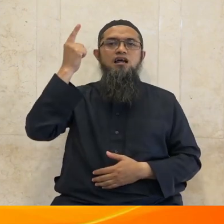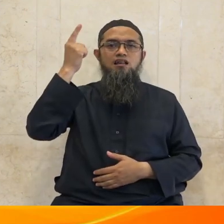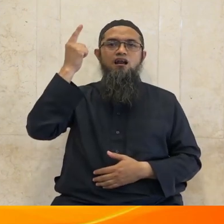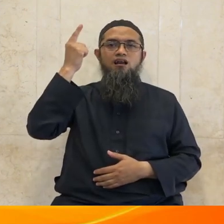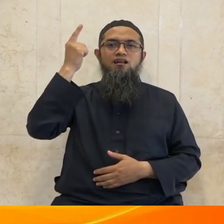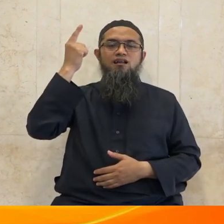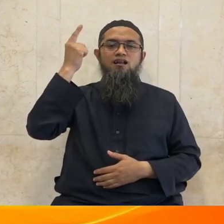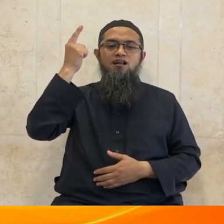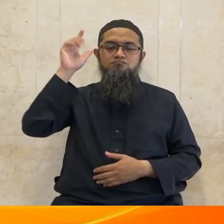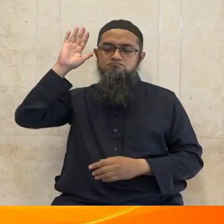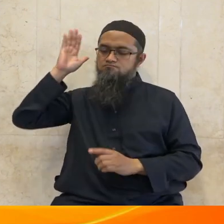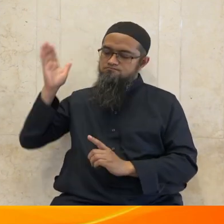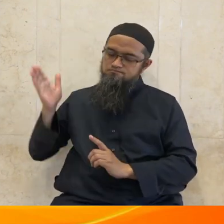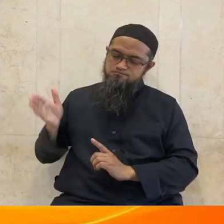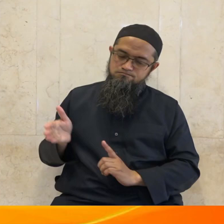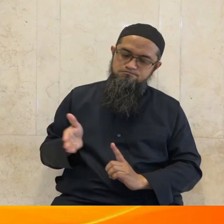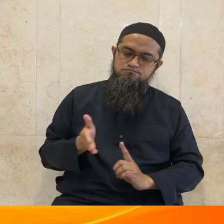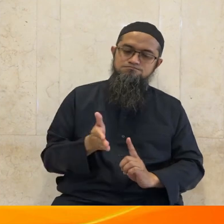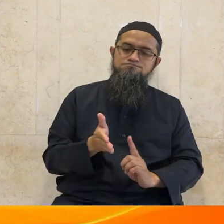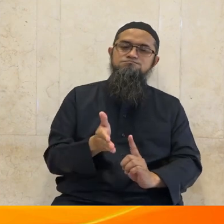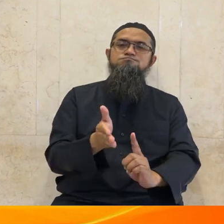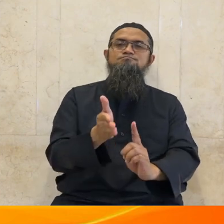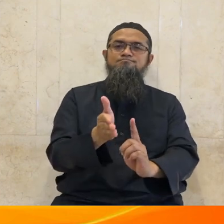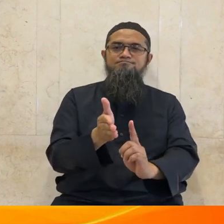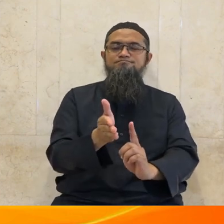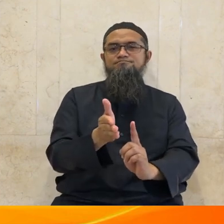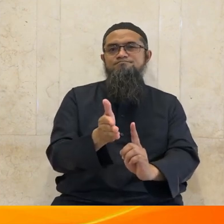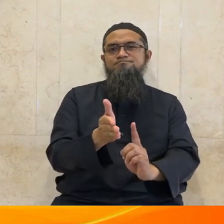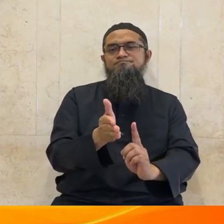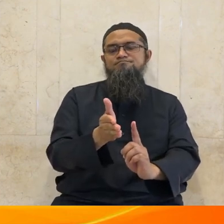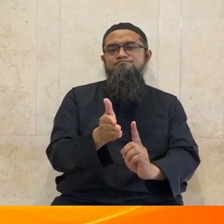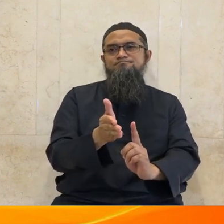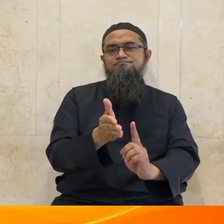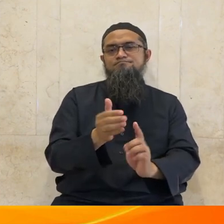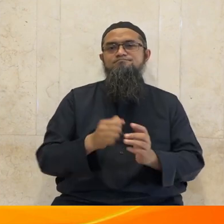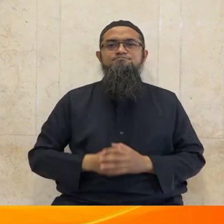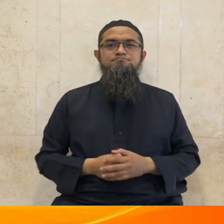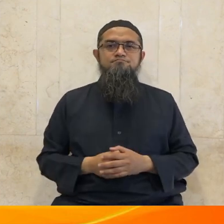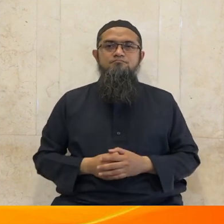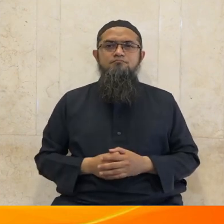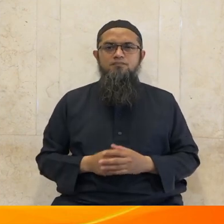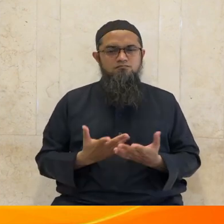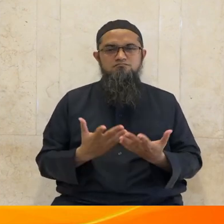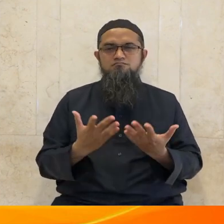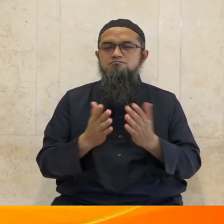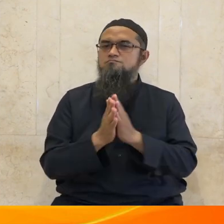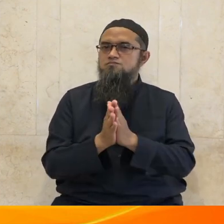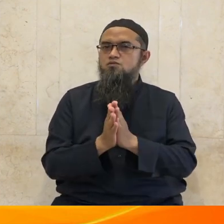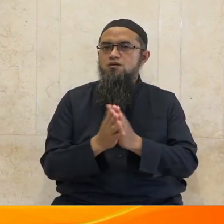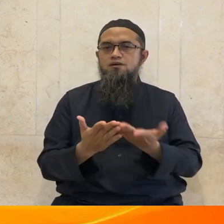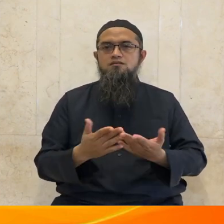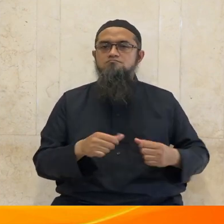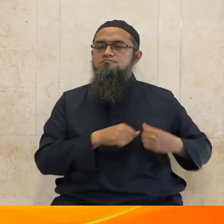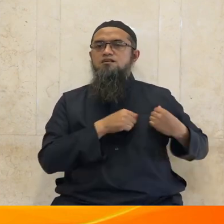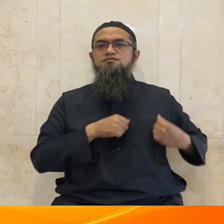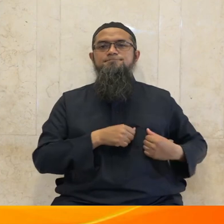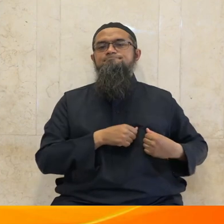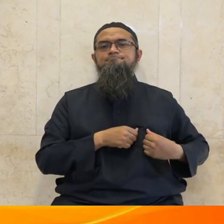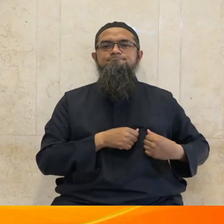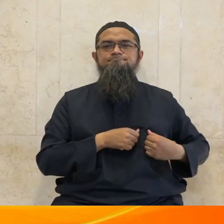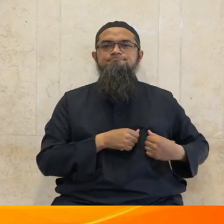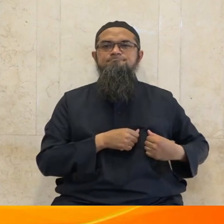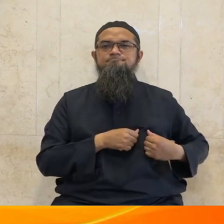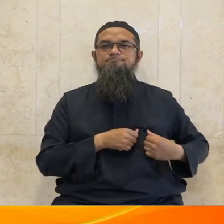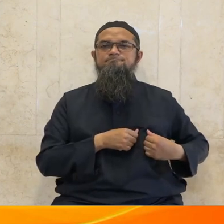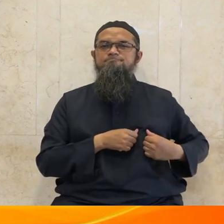semoga hati-hati mereka yang tertutup oleh keserakahan dan keangkuhan segera